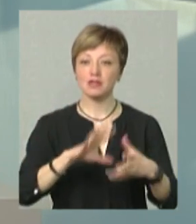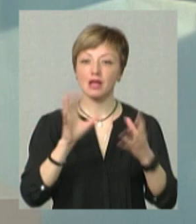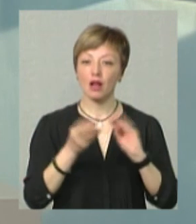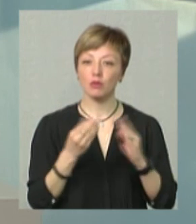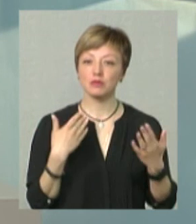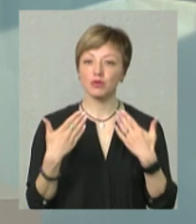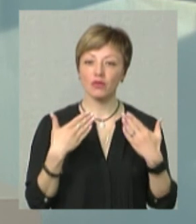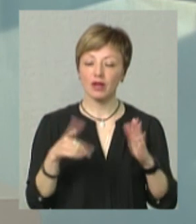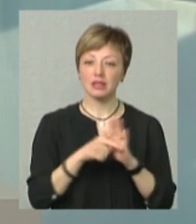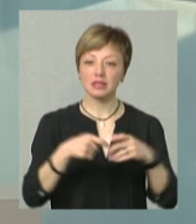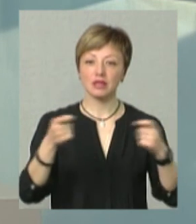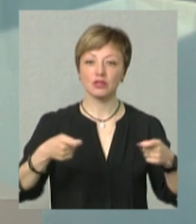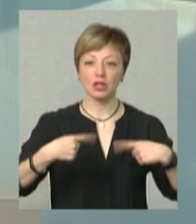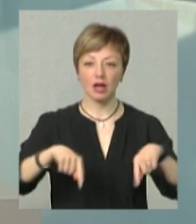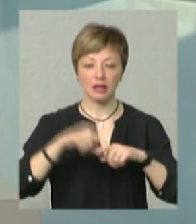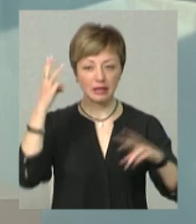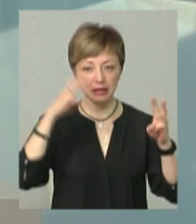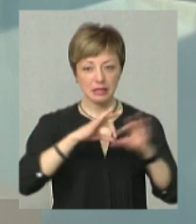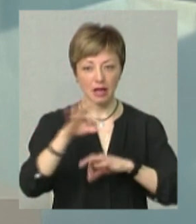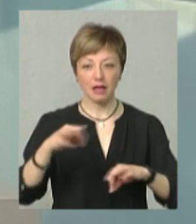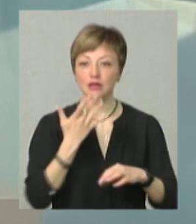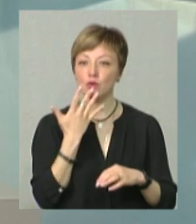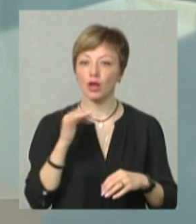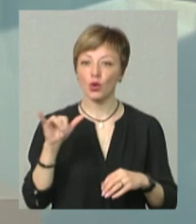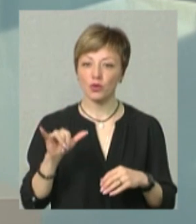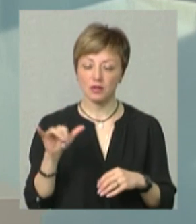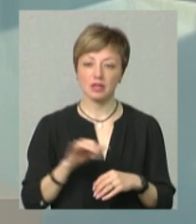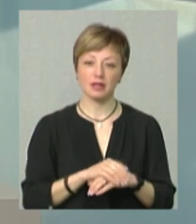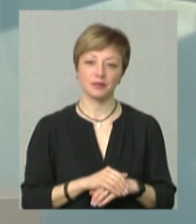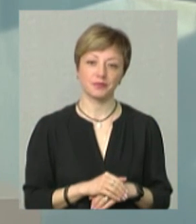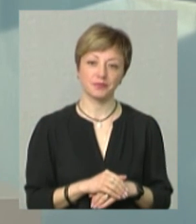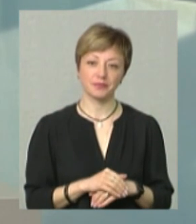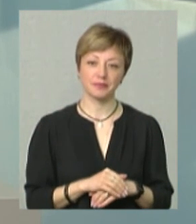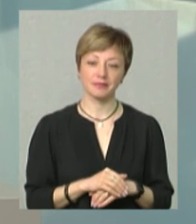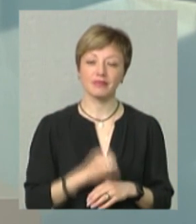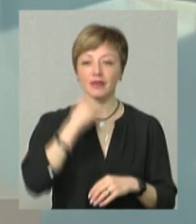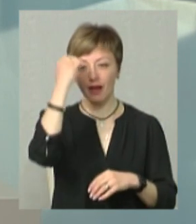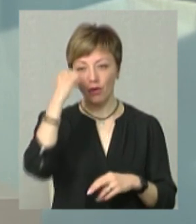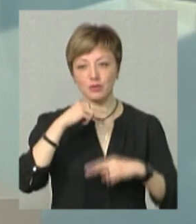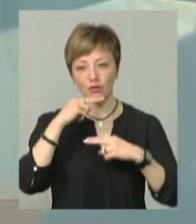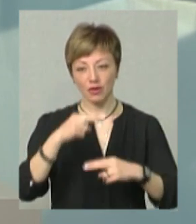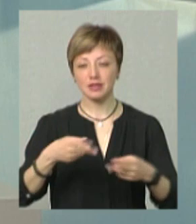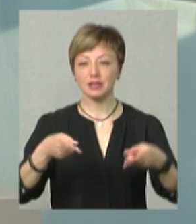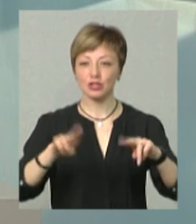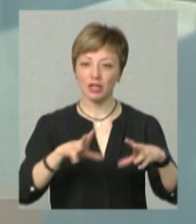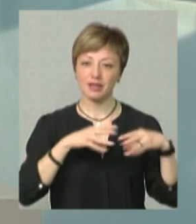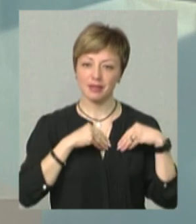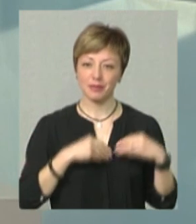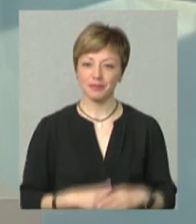спілкувалися з завідачкою кафедри дизайну Хмельницького національного університету Ельвірою Базилюк. Дякую за увагу. Залишайтесь суспільним. перегляд!